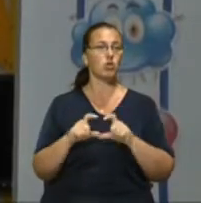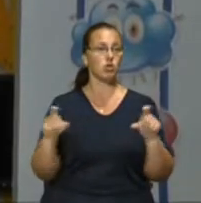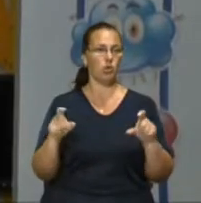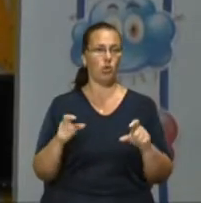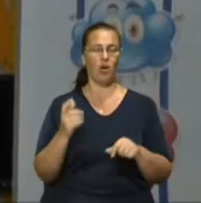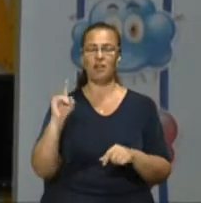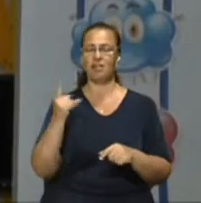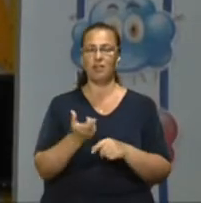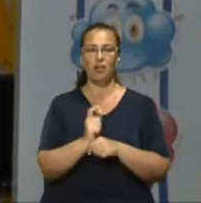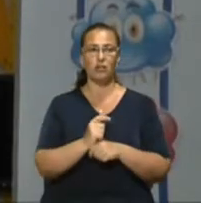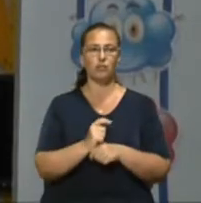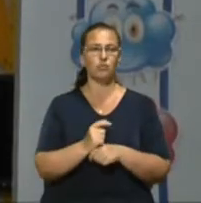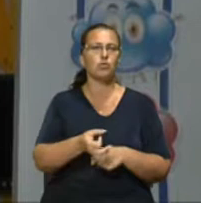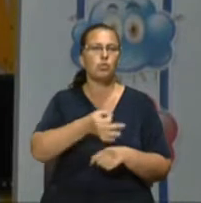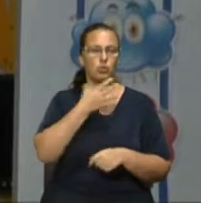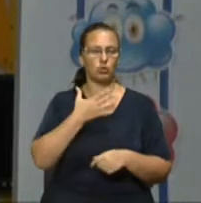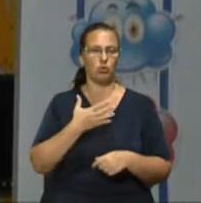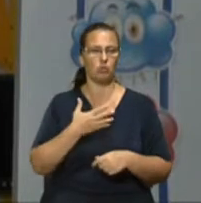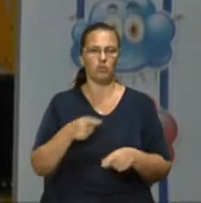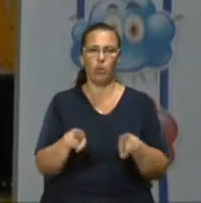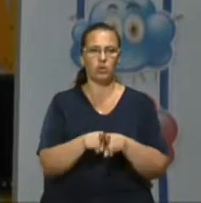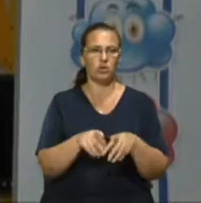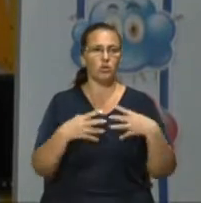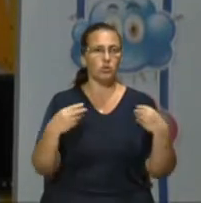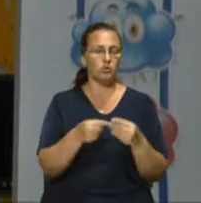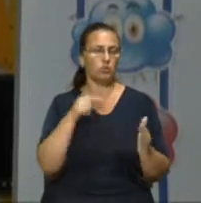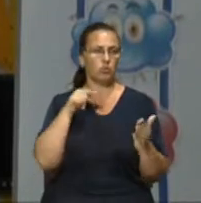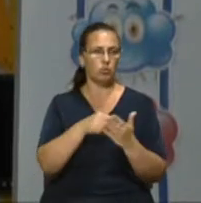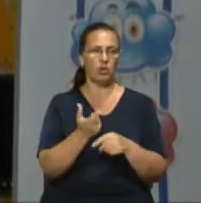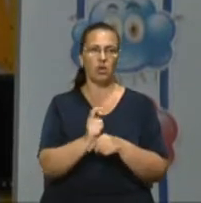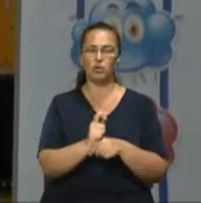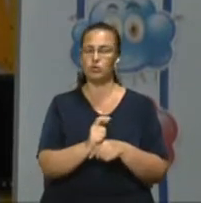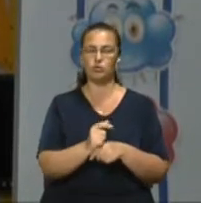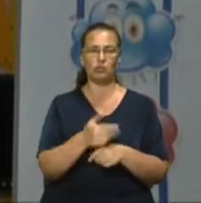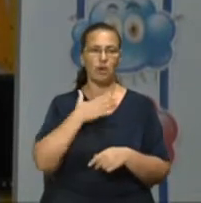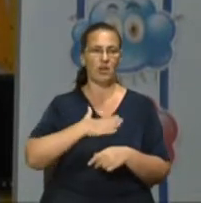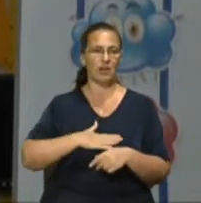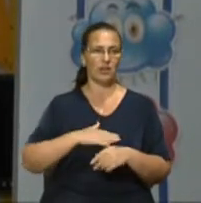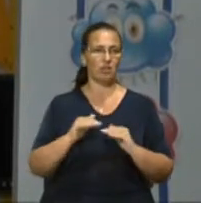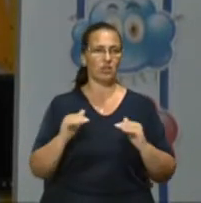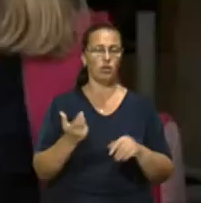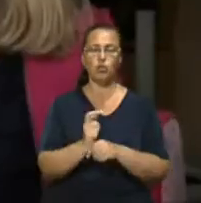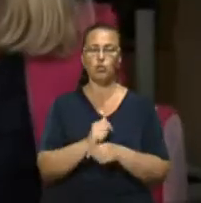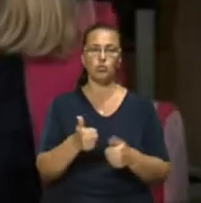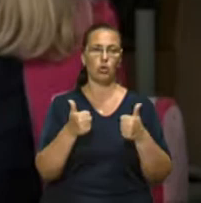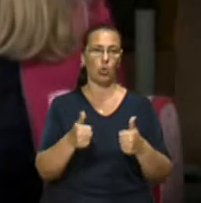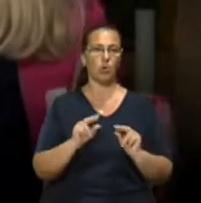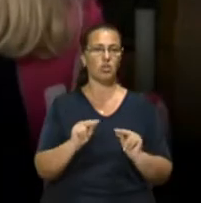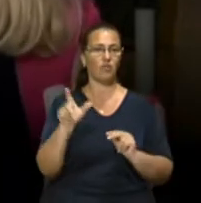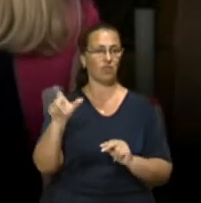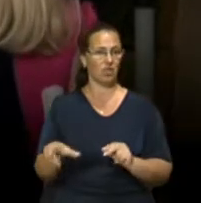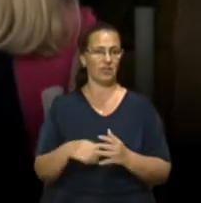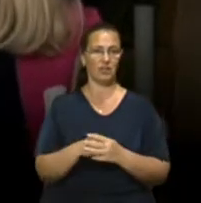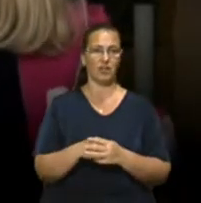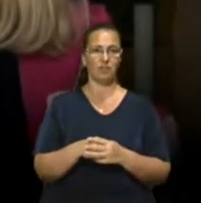попала, наче в родину. Дуже добре адаптувалася зразу. Дуже приємні дітки і надзвичайно хороша вчителька. Мені дуже